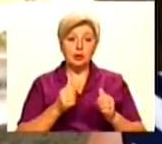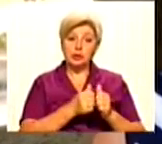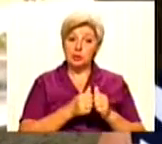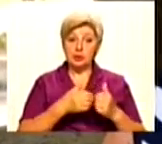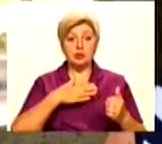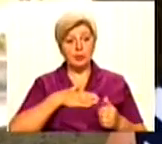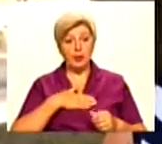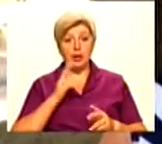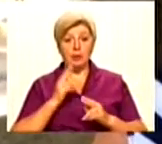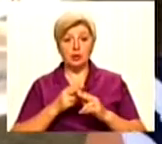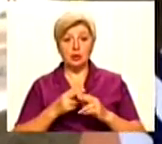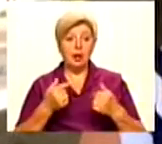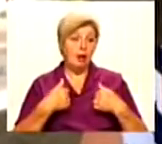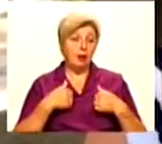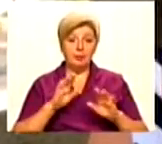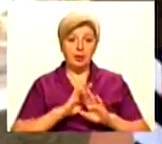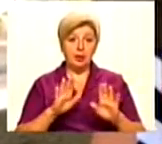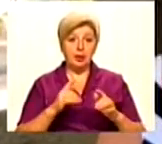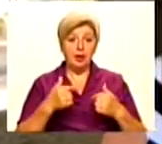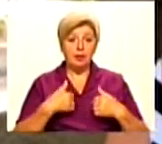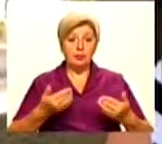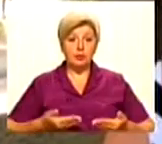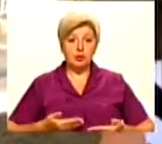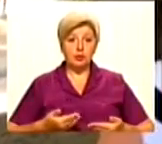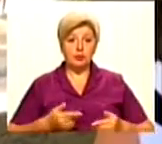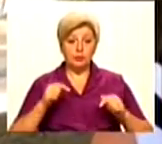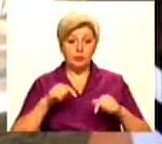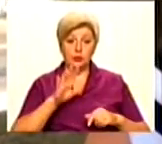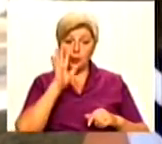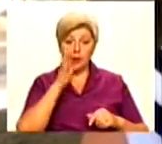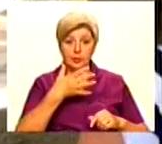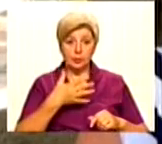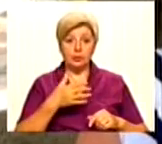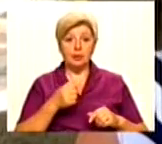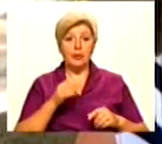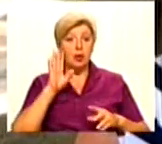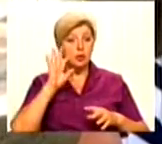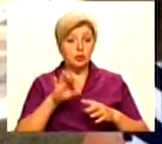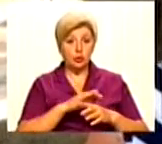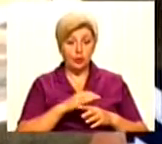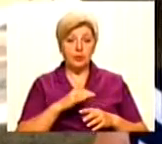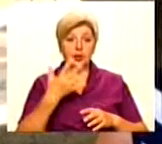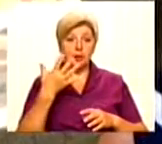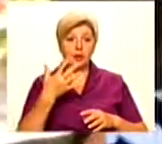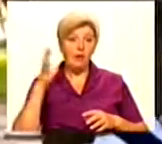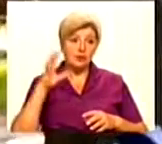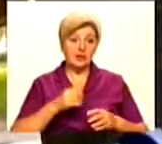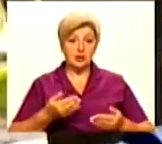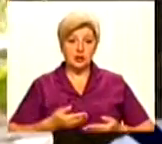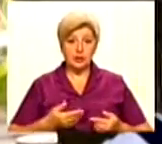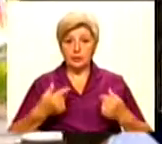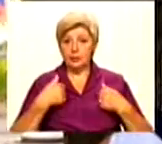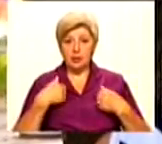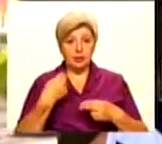Сусідці моїй заважали, а мені ні. Ми живемо з чоловіком 5 років тут. Чоловік тут все життя живе, а я 5 років мешкаю. Мені не